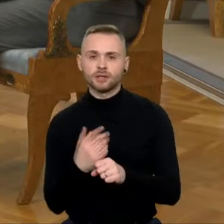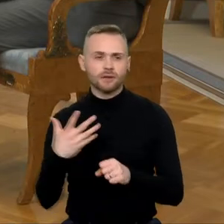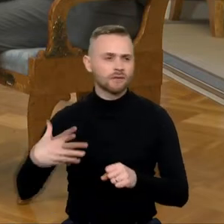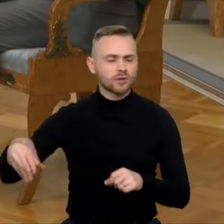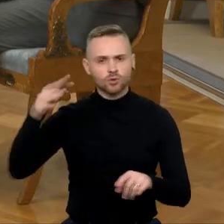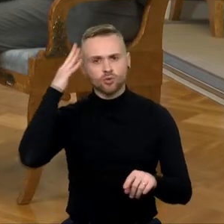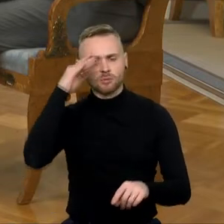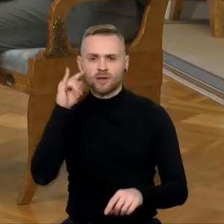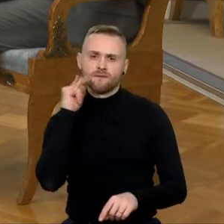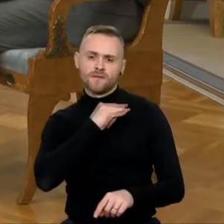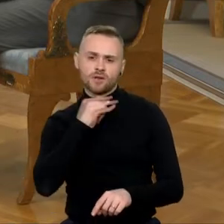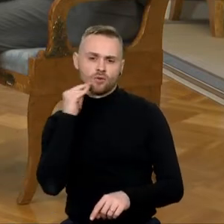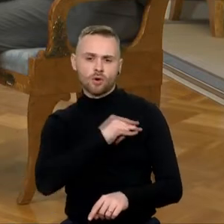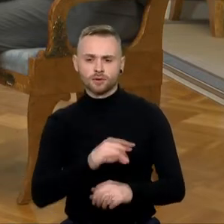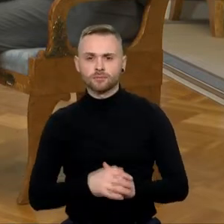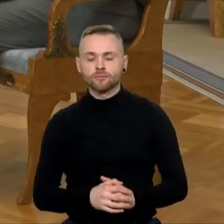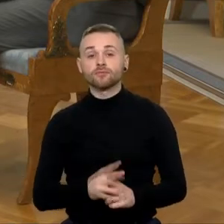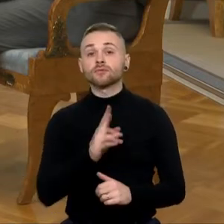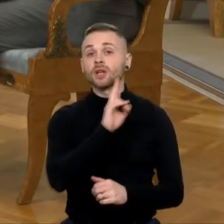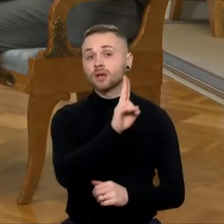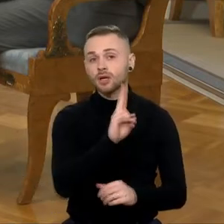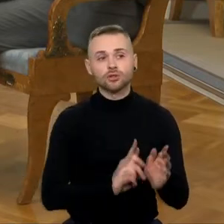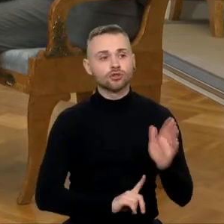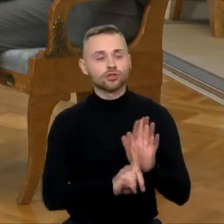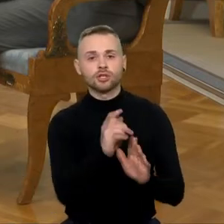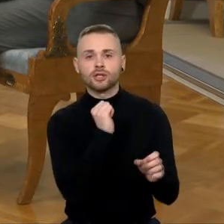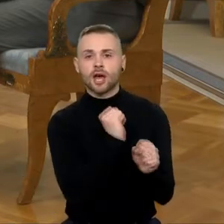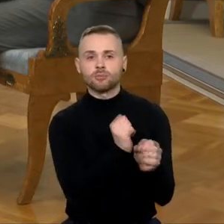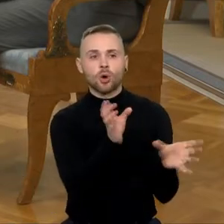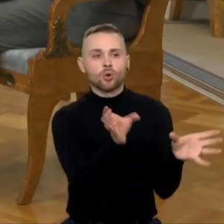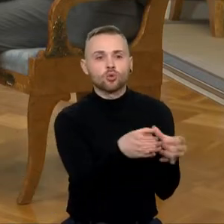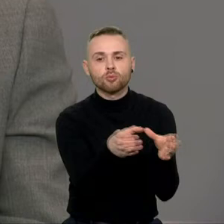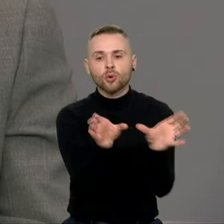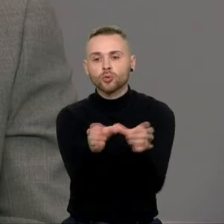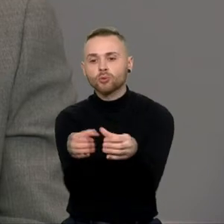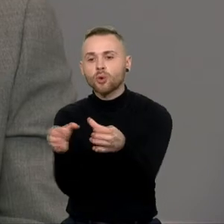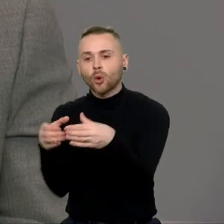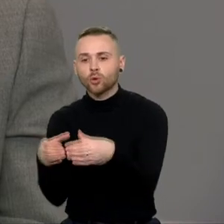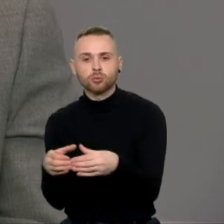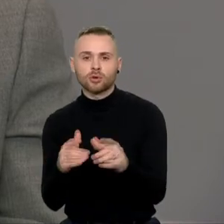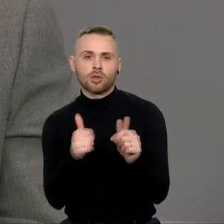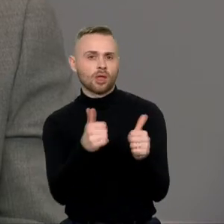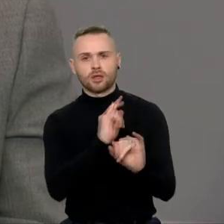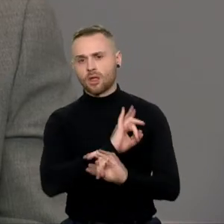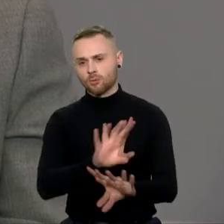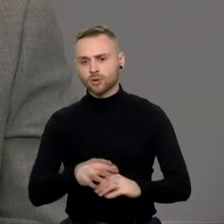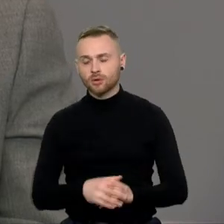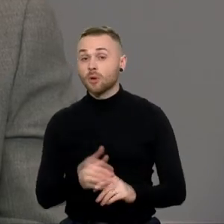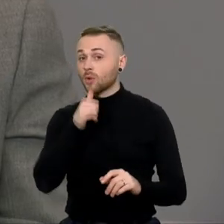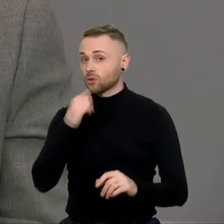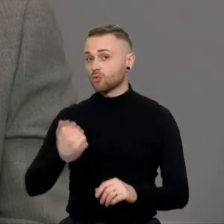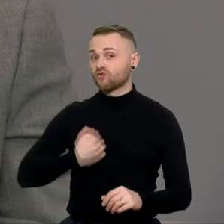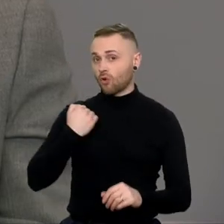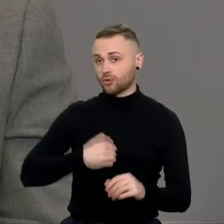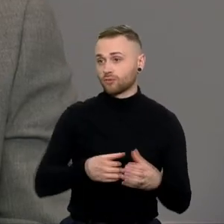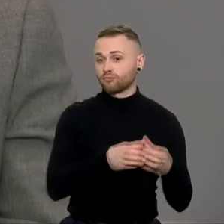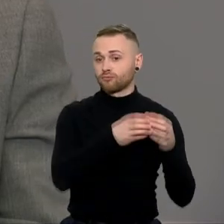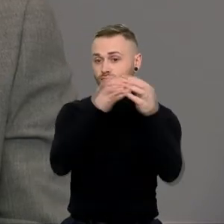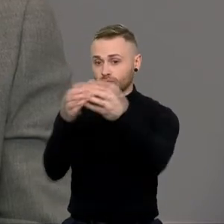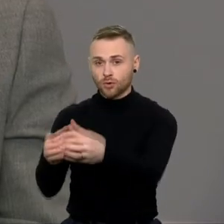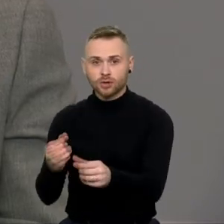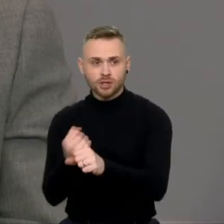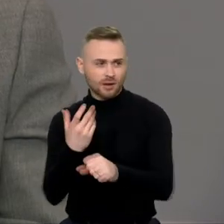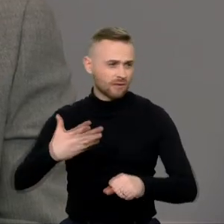Jeigu pradėsime dirbti grupėmis, tikrai tai neduos tokio rezultato. Jeigu siūstumėm karius, tai turėtų siūsti visa